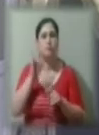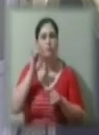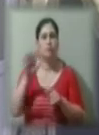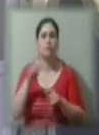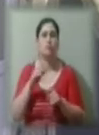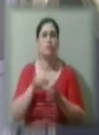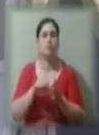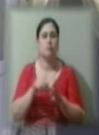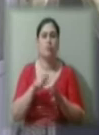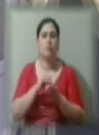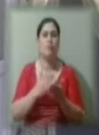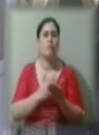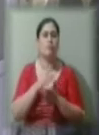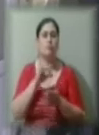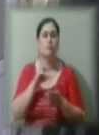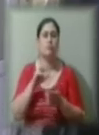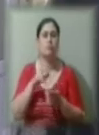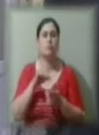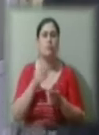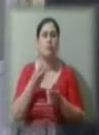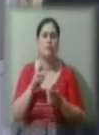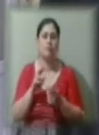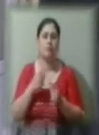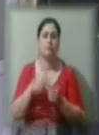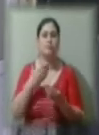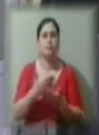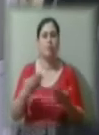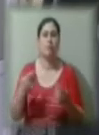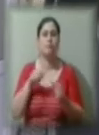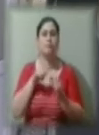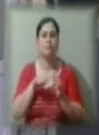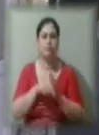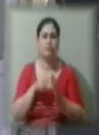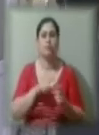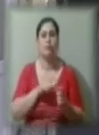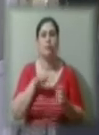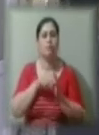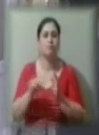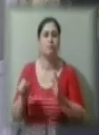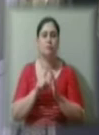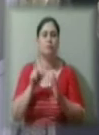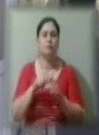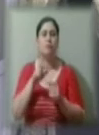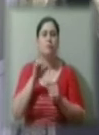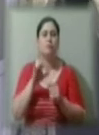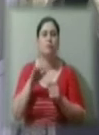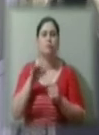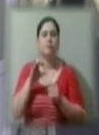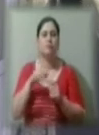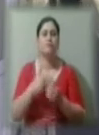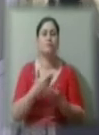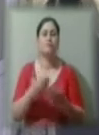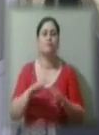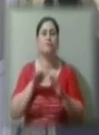'язні Кремля, це представники внутрішньопереміщених осіб, відомі блогери, журналісти, представники влади. І